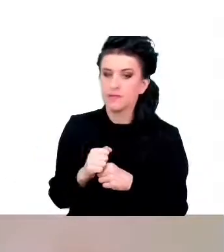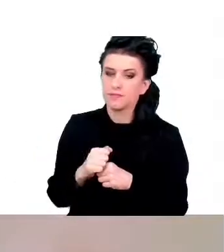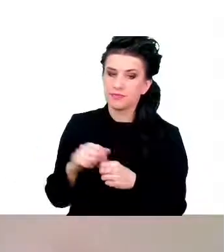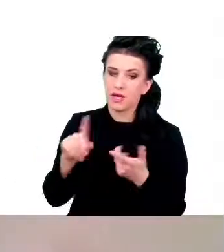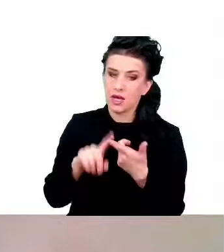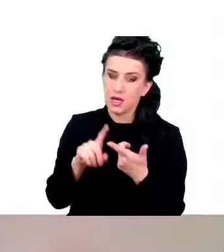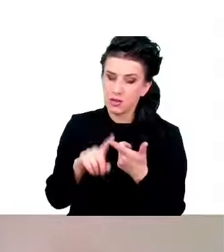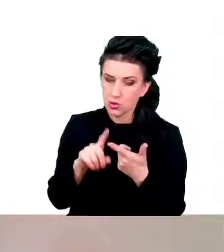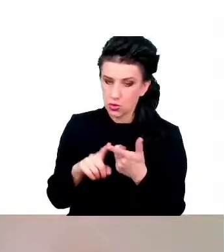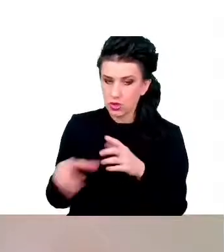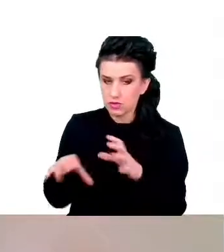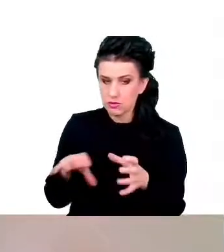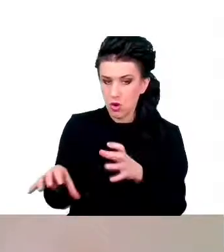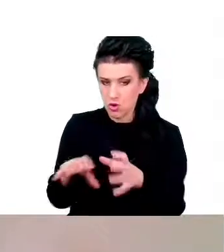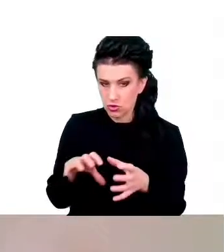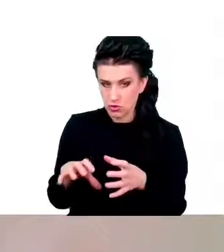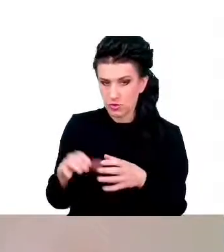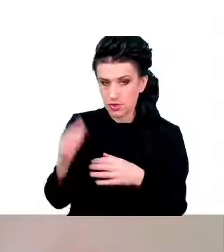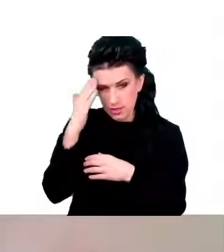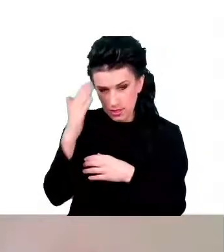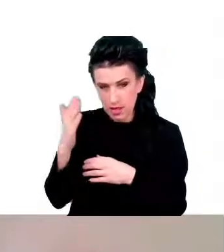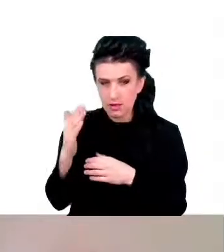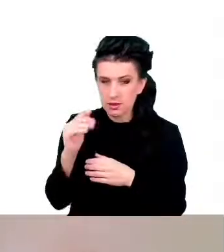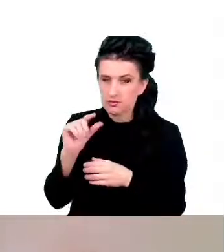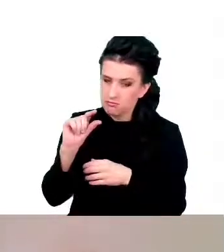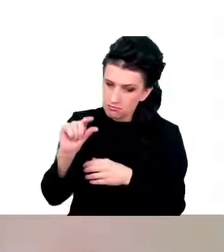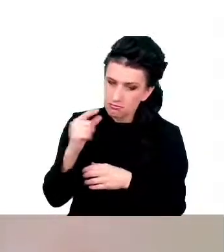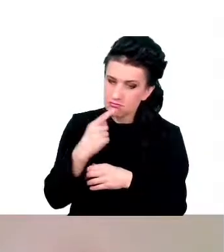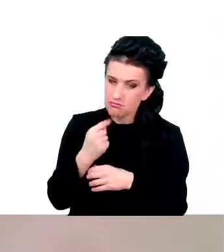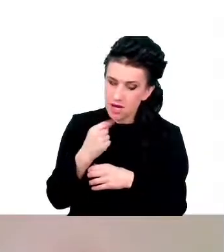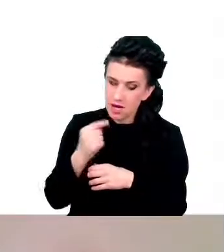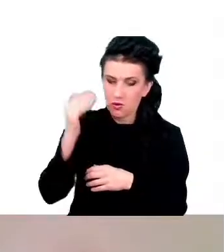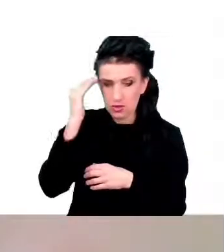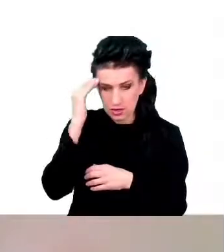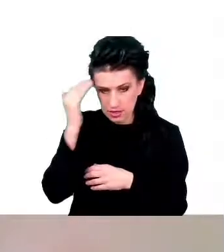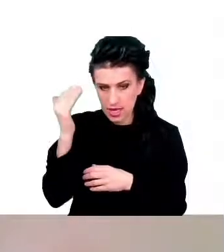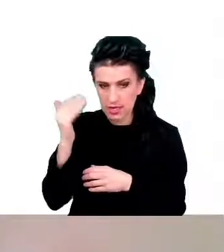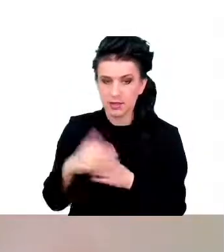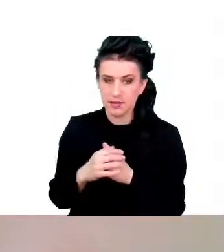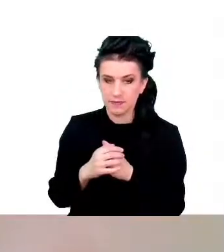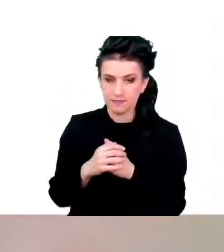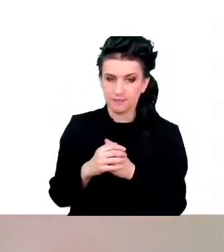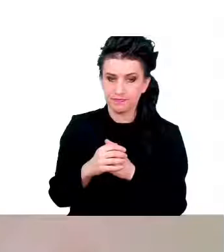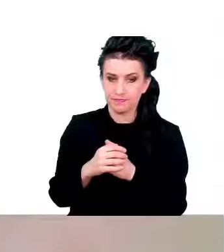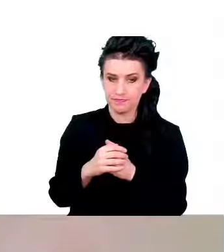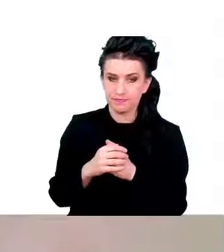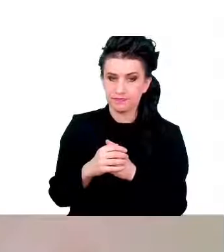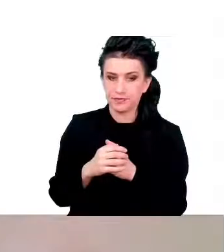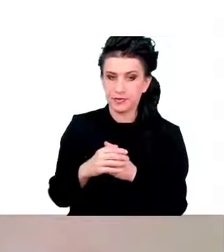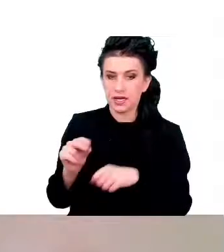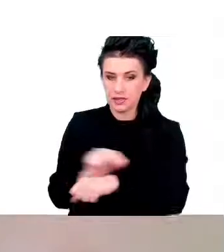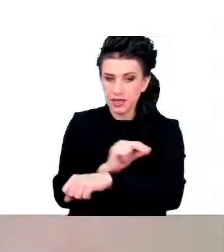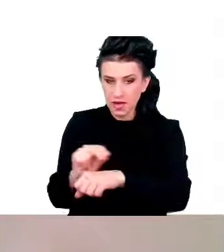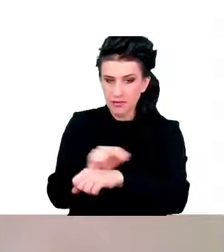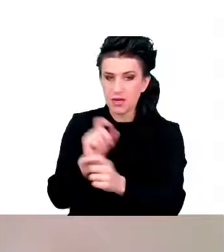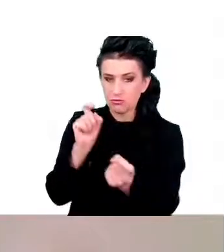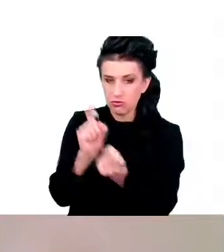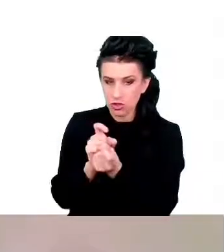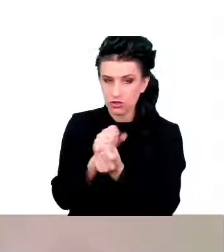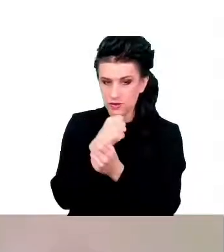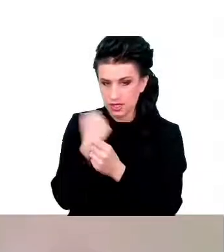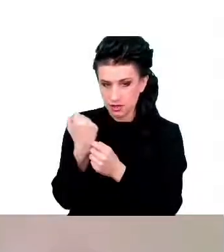sposobów na, potencjalnych sposobów na terapie przeciwstarzeniowe